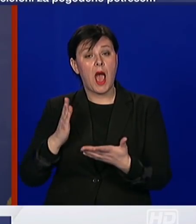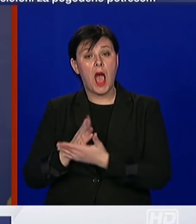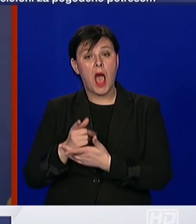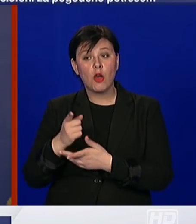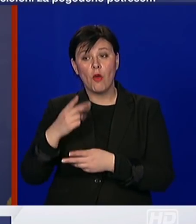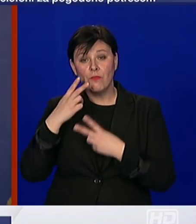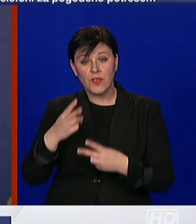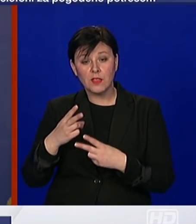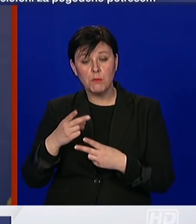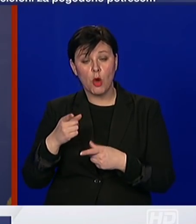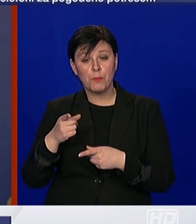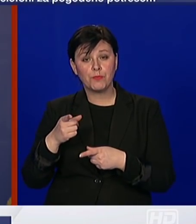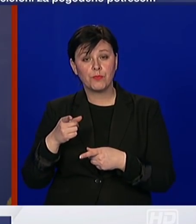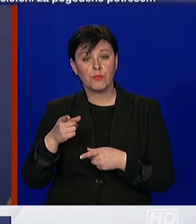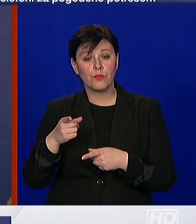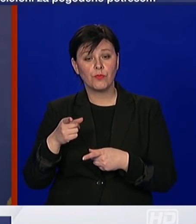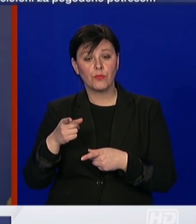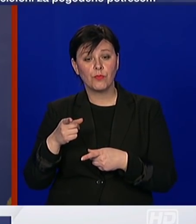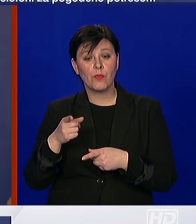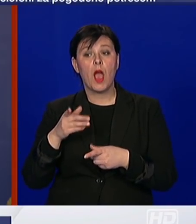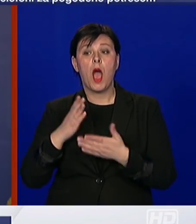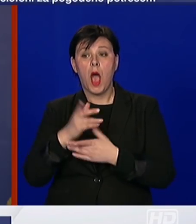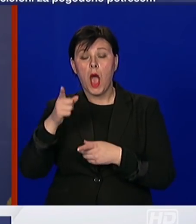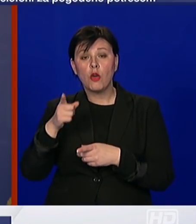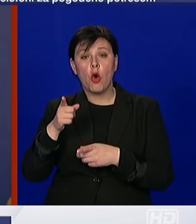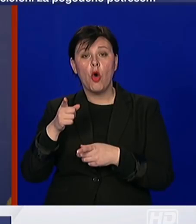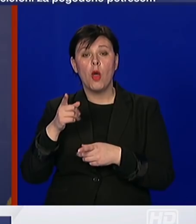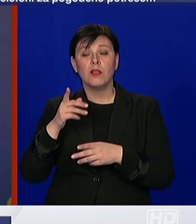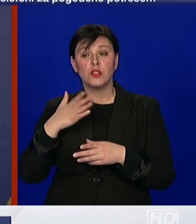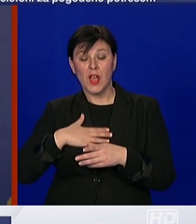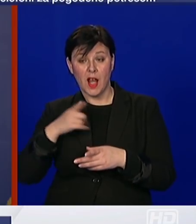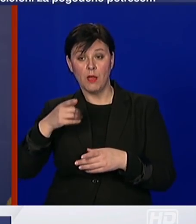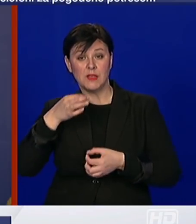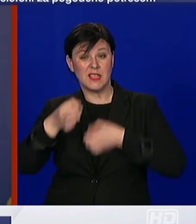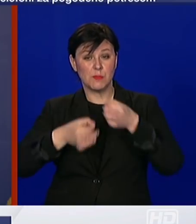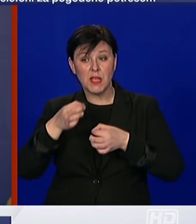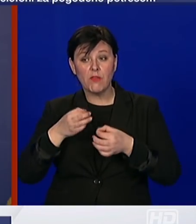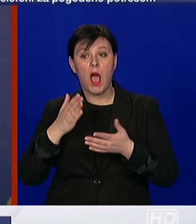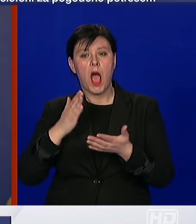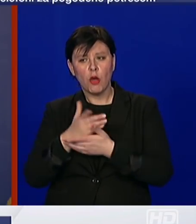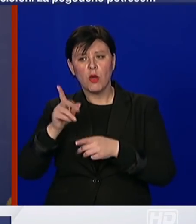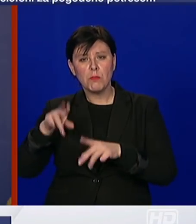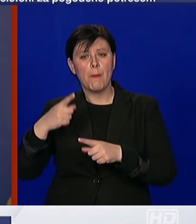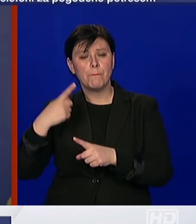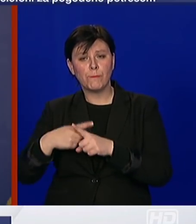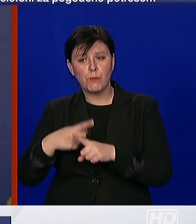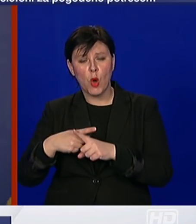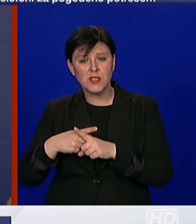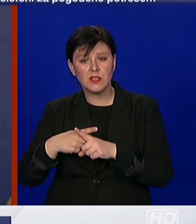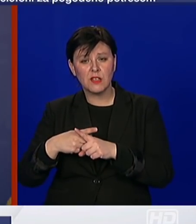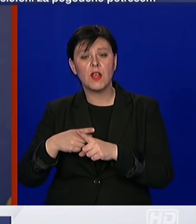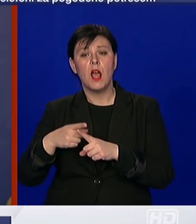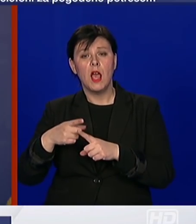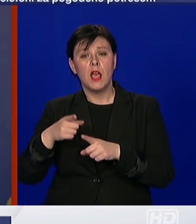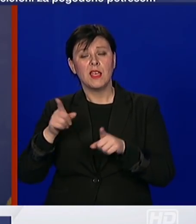indikacija da trebaju. Dakle, oni ne mogu nigdje drugdje ići, moraju biti pod nadzorom. Koliko budu postale indikacije za njihovo testiranje, bit će.